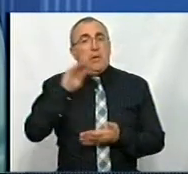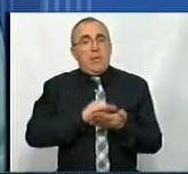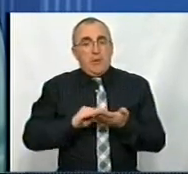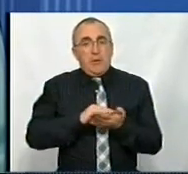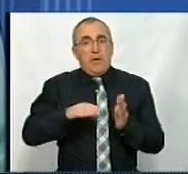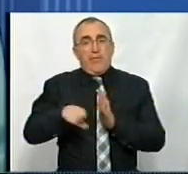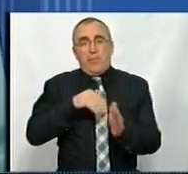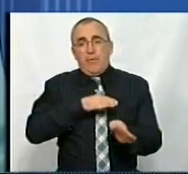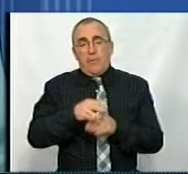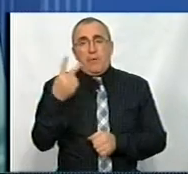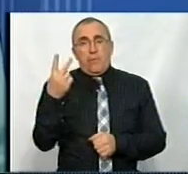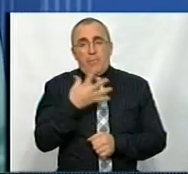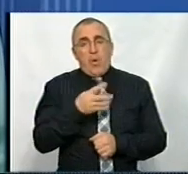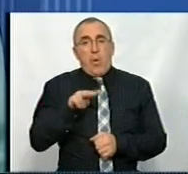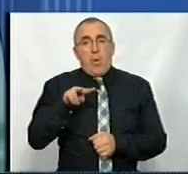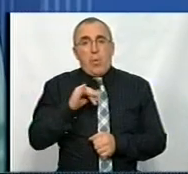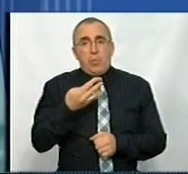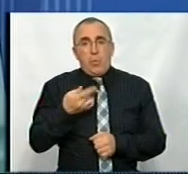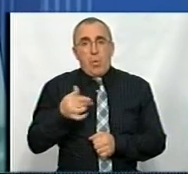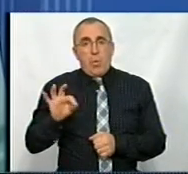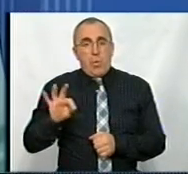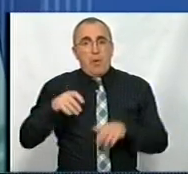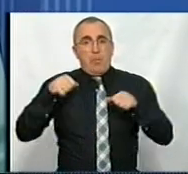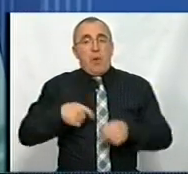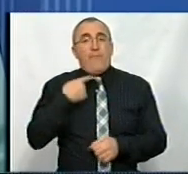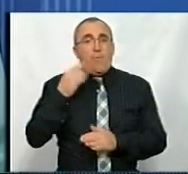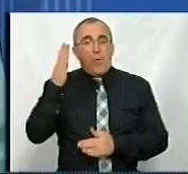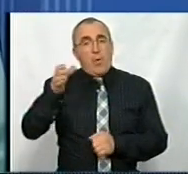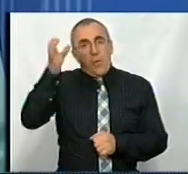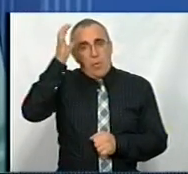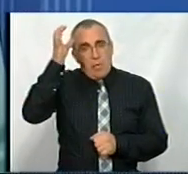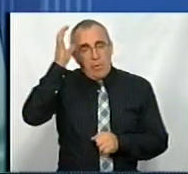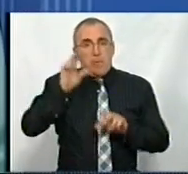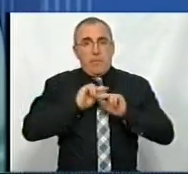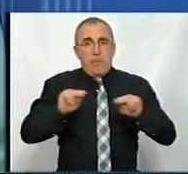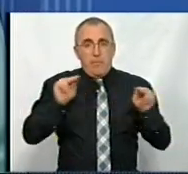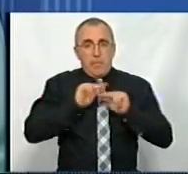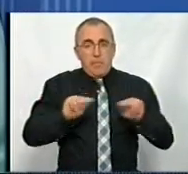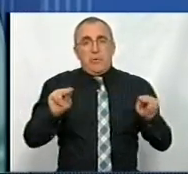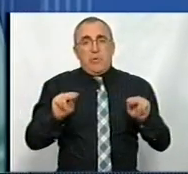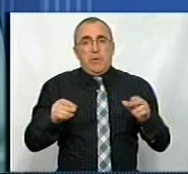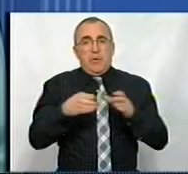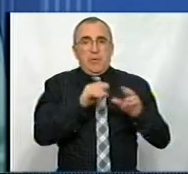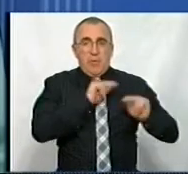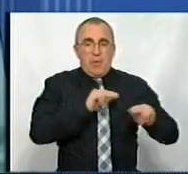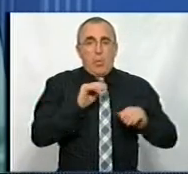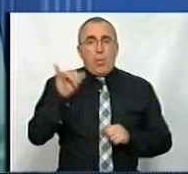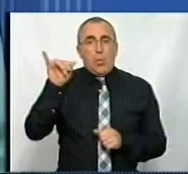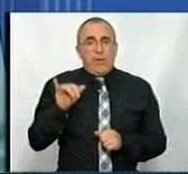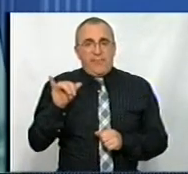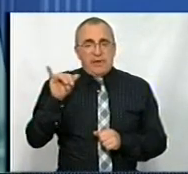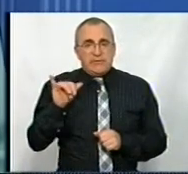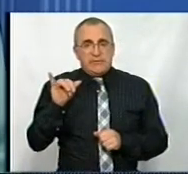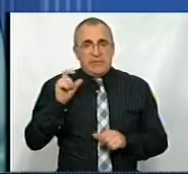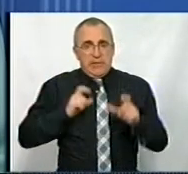що вибори відбудуться 25 лютого. Право голосу мають наукові, науково-педагогічні та педагогічні працівники університету,